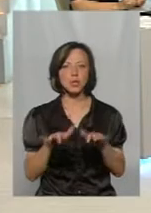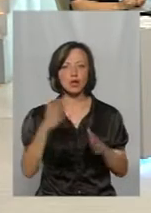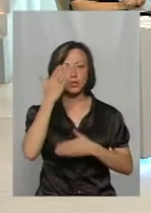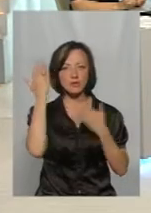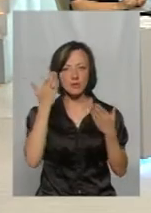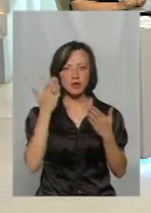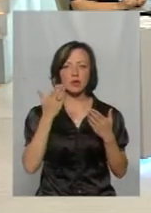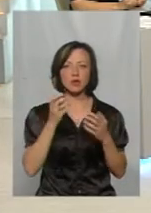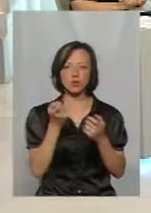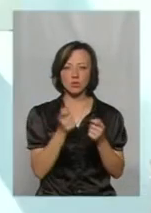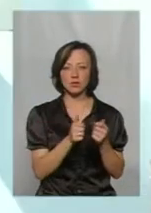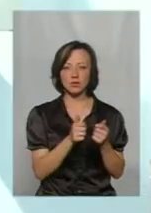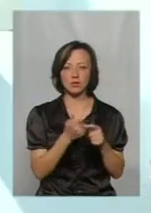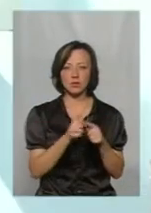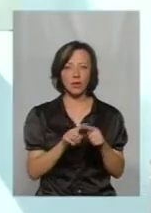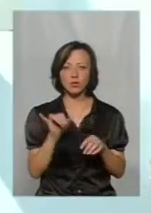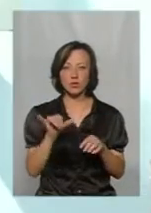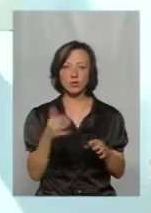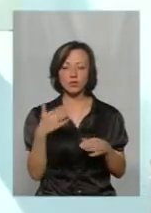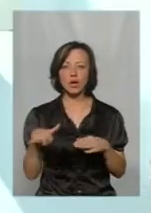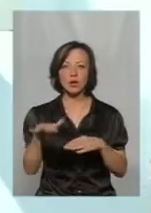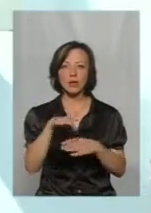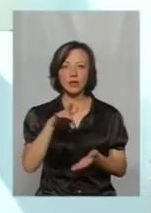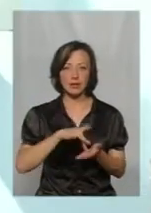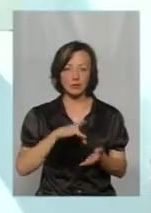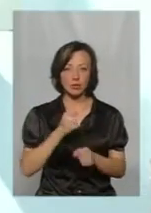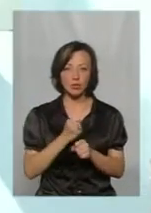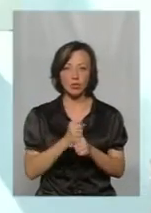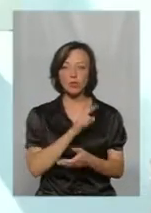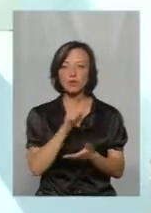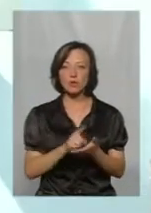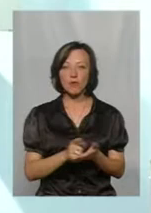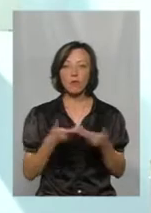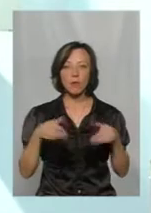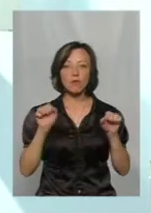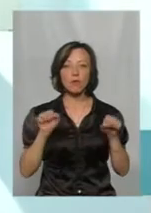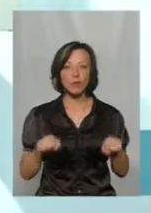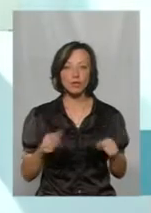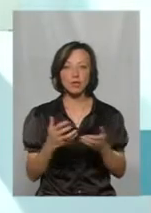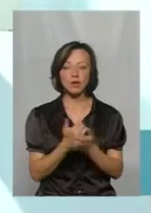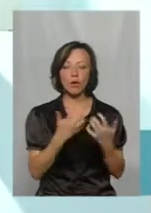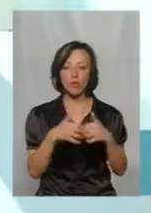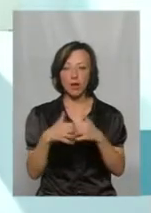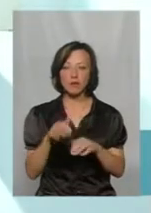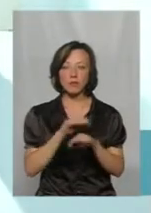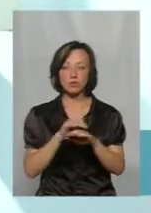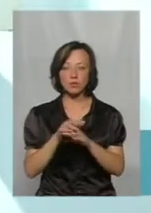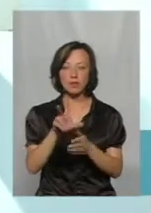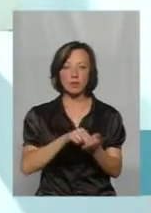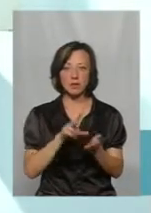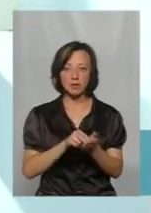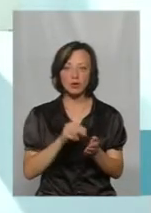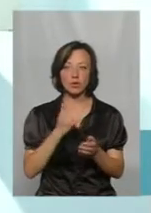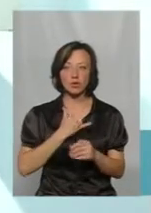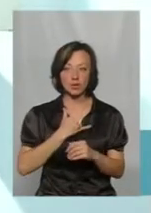дозвілля, я вже трошки пішла в сторону, це не тільки університет, ж на роботу терцентру, ми обов'язково, наскільки ми можемо, на яке в нас є обладнання, ми фіксуємо, записуємо, а